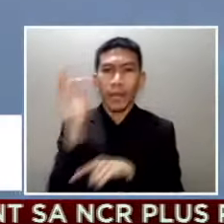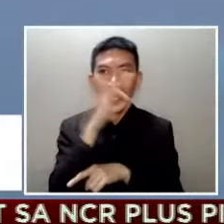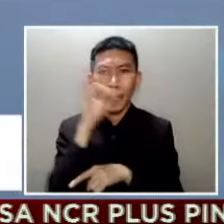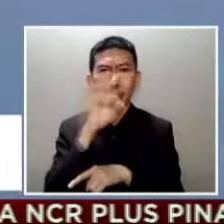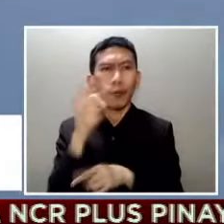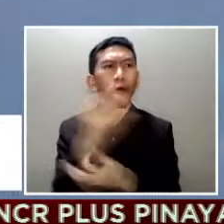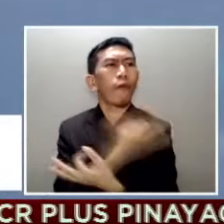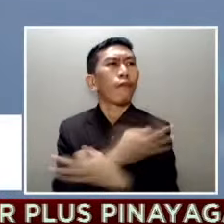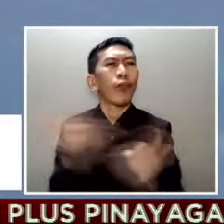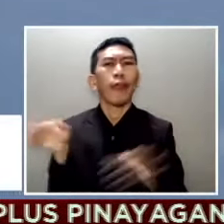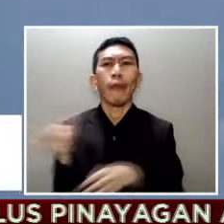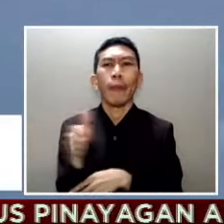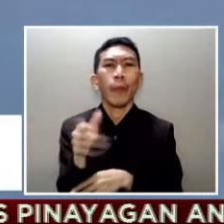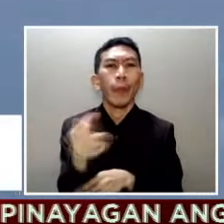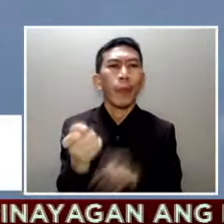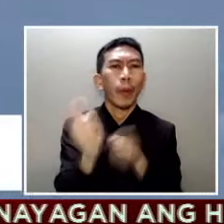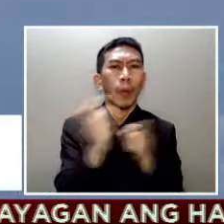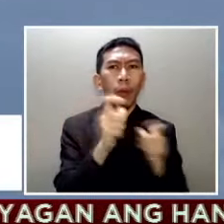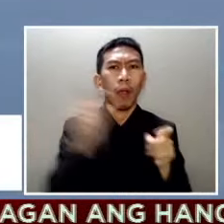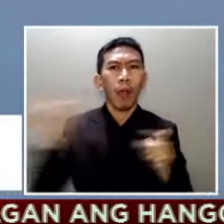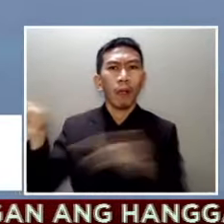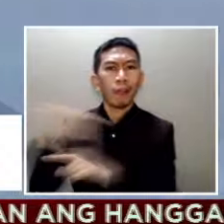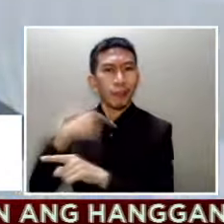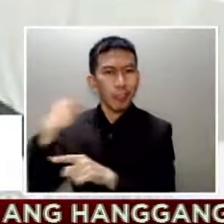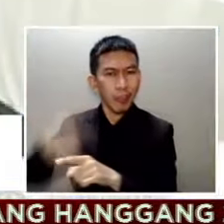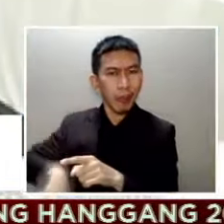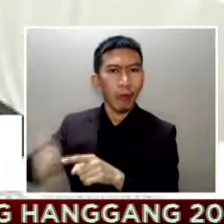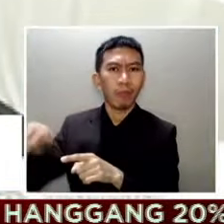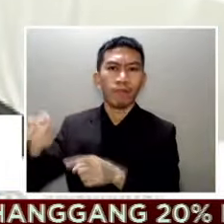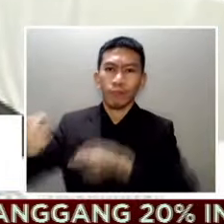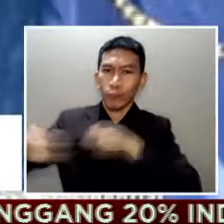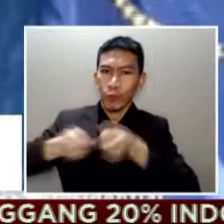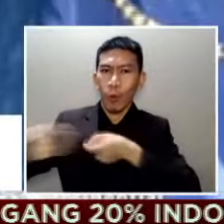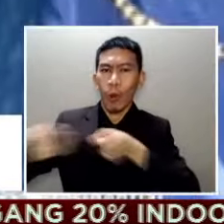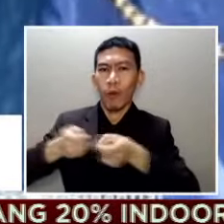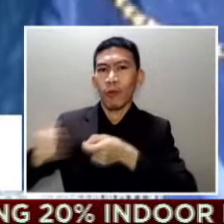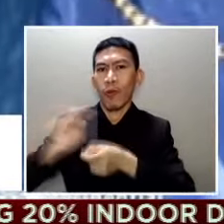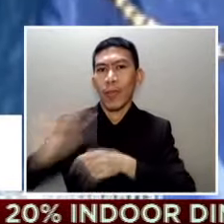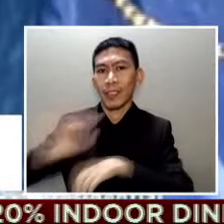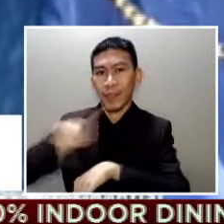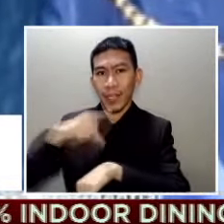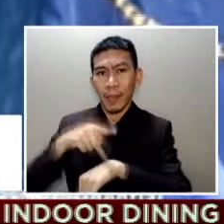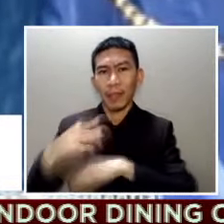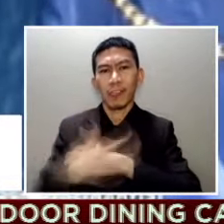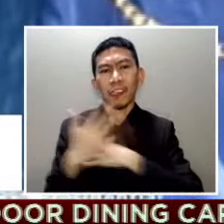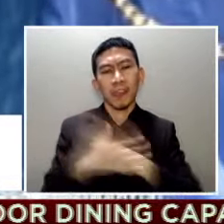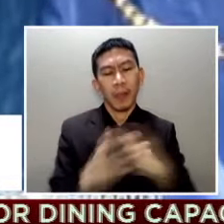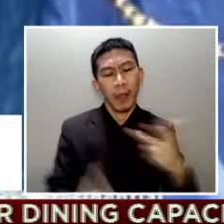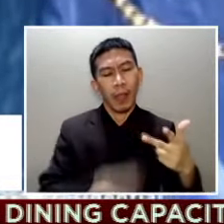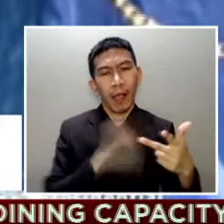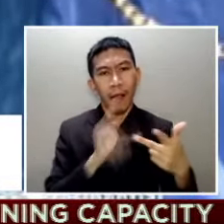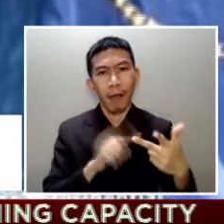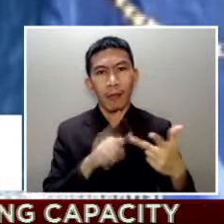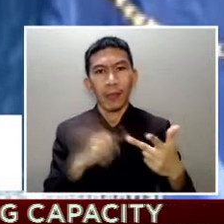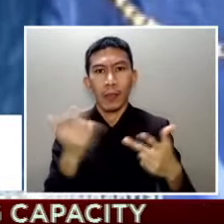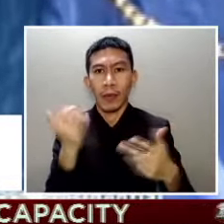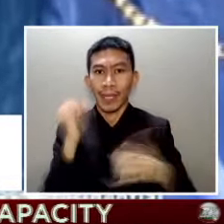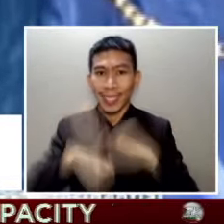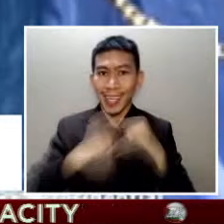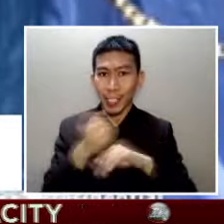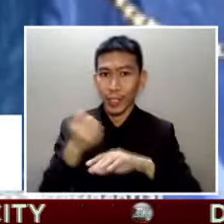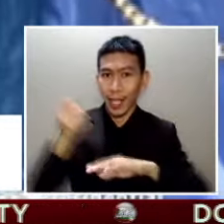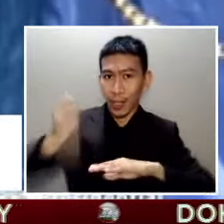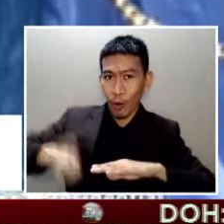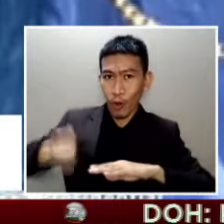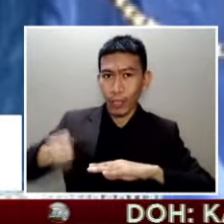na kontrolado ng China ang West Philippine Sea at isang kapirasong papelang umano ang arbitral award na pwedeng